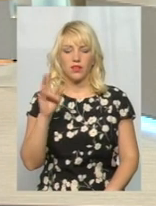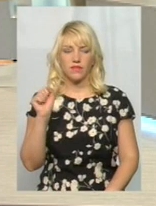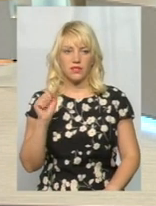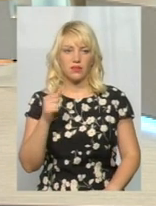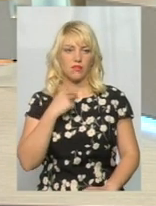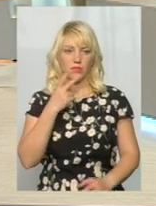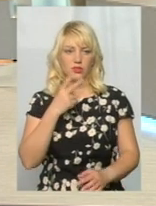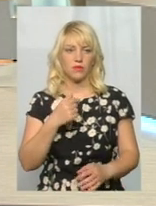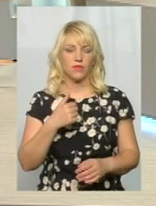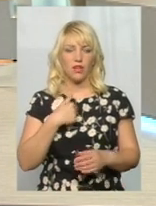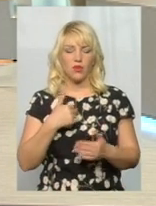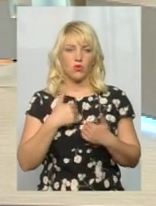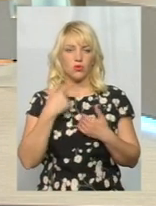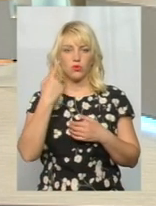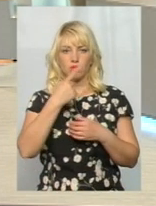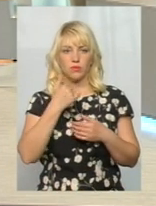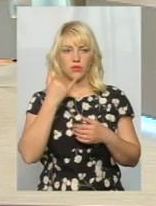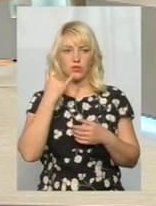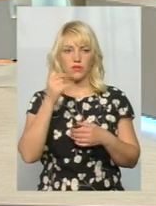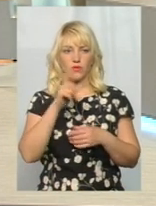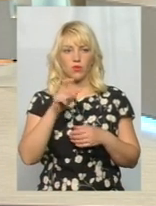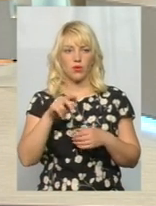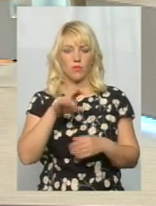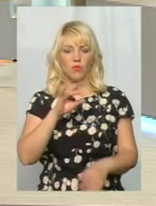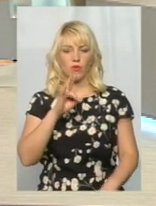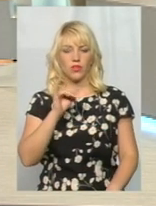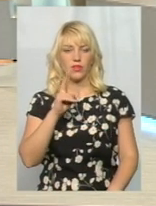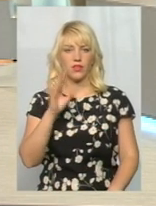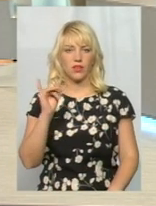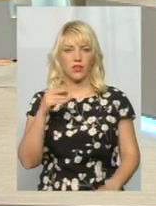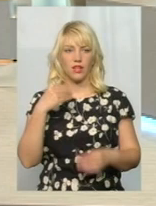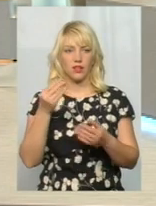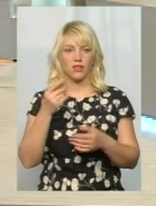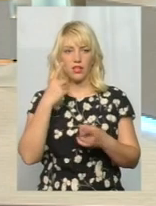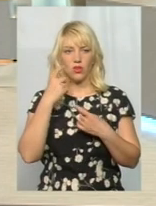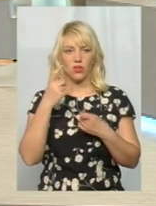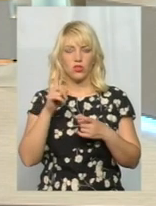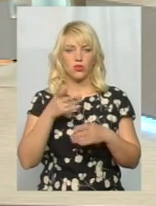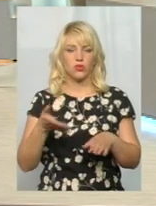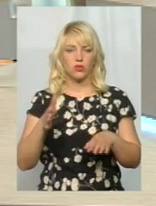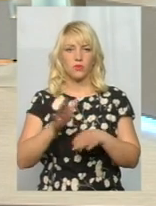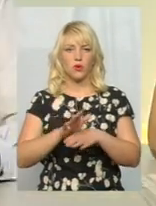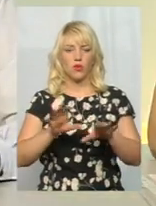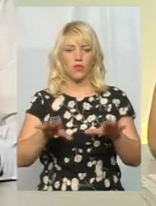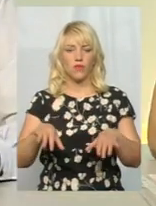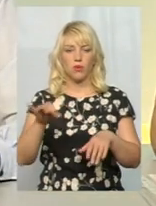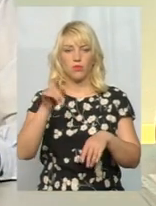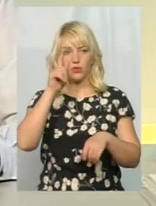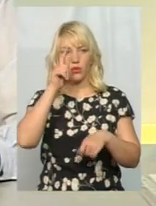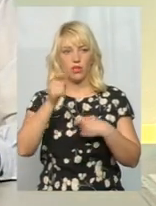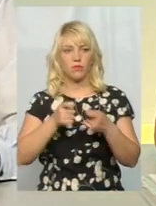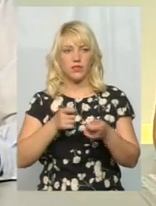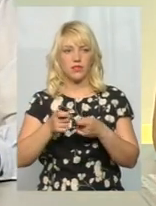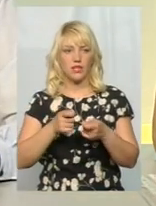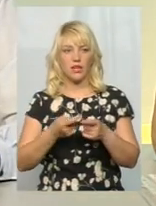Дозвольте відповісти, я хочу дозвонювачам з понінок надати таку інформацію, що розпорядженням голови обласної адміністрації